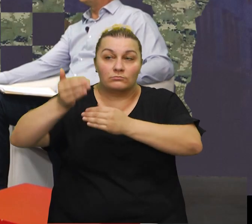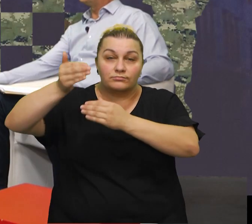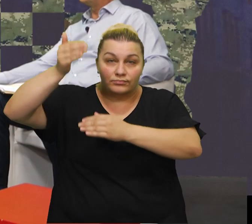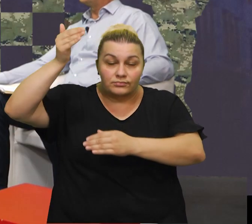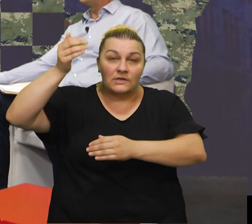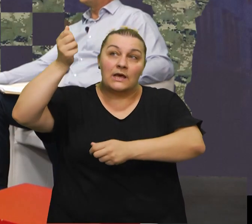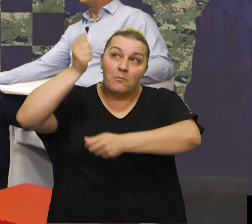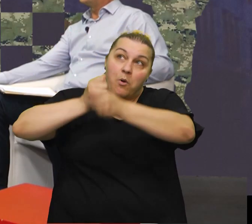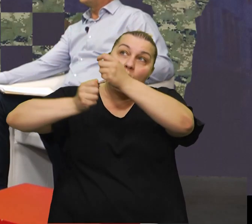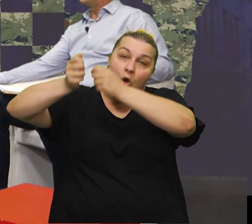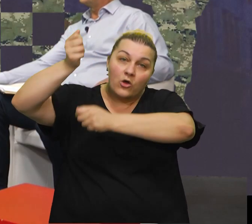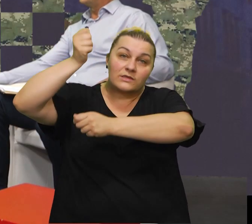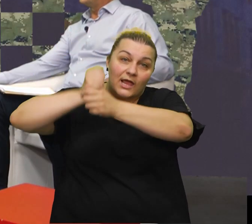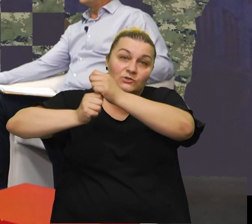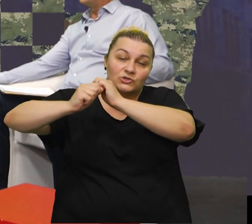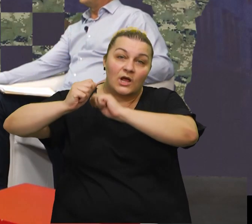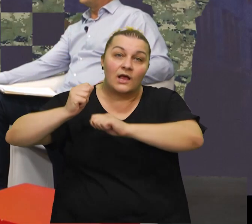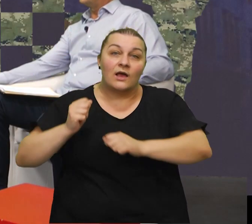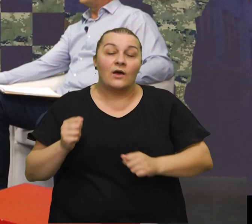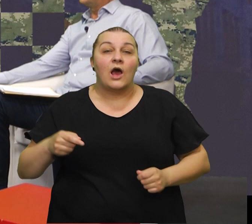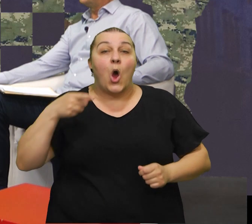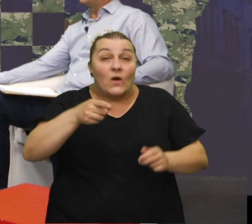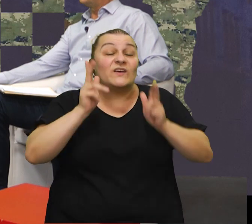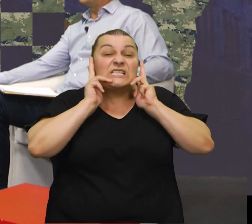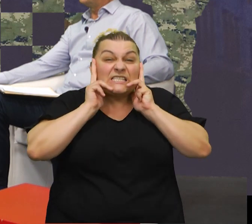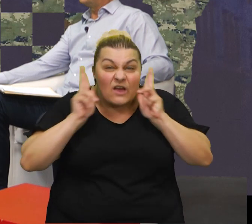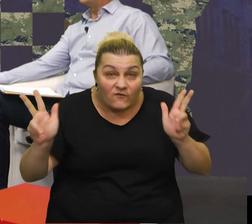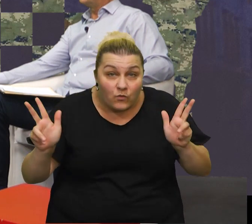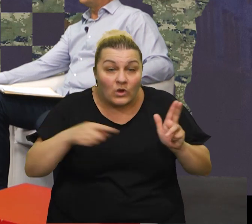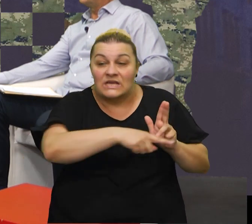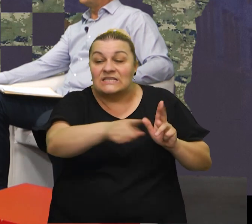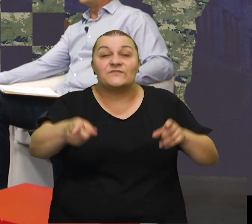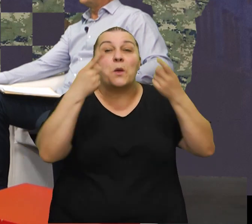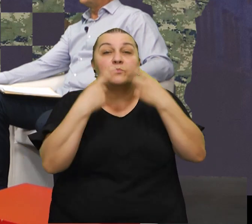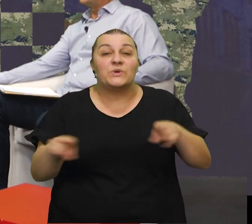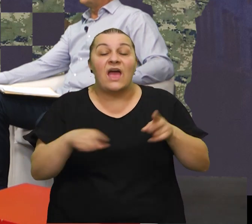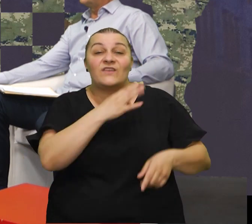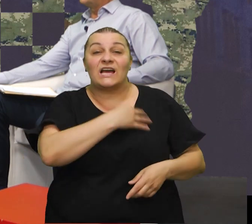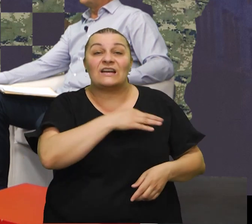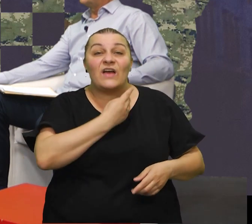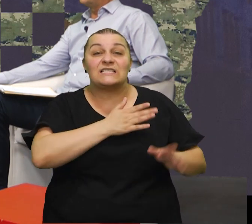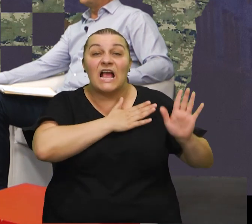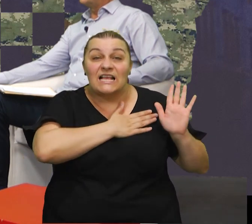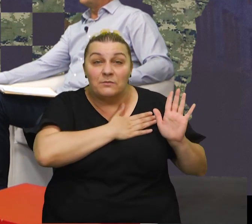lipo potežene gore dižene a taj zvuk te himne hrvatske